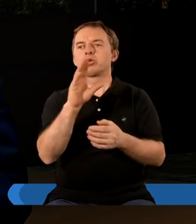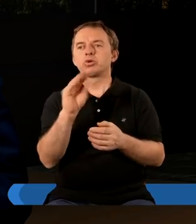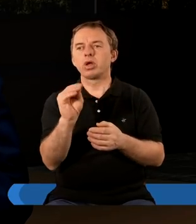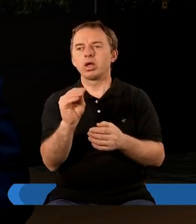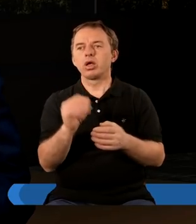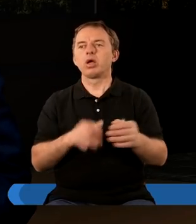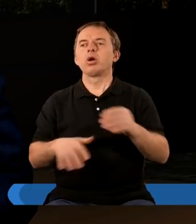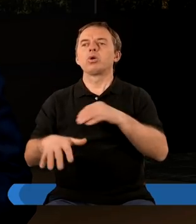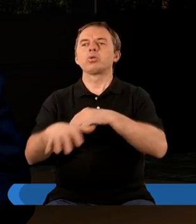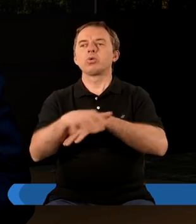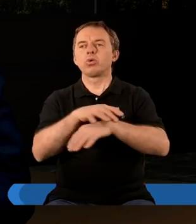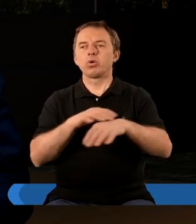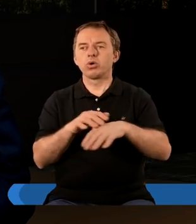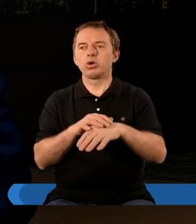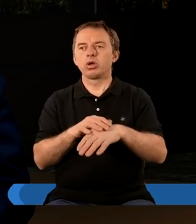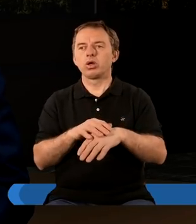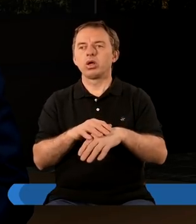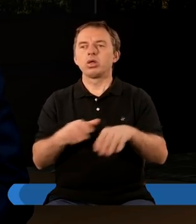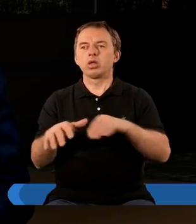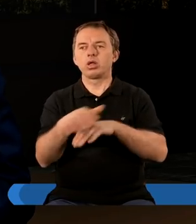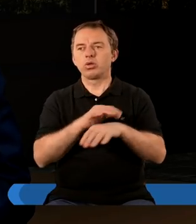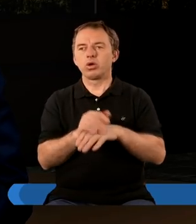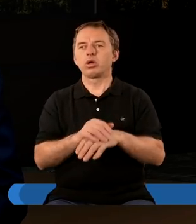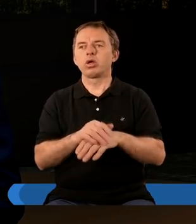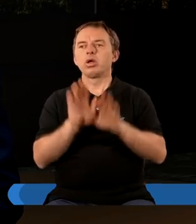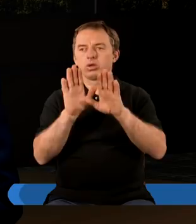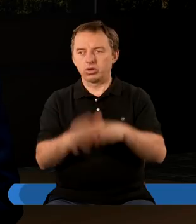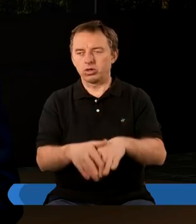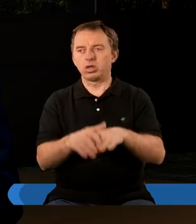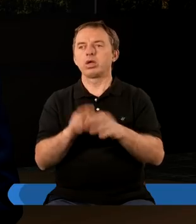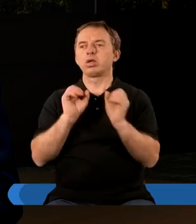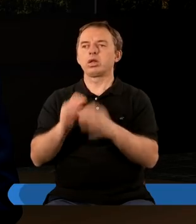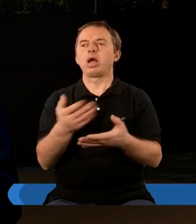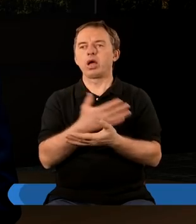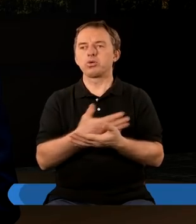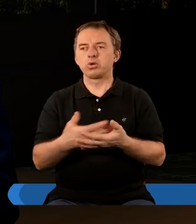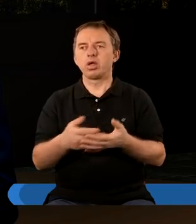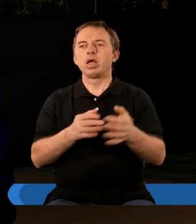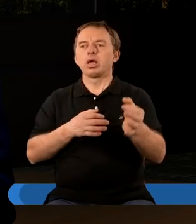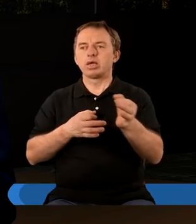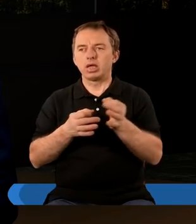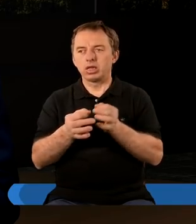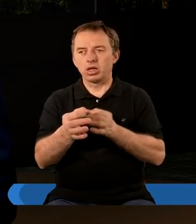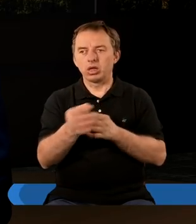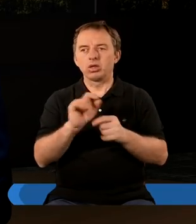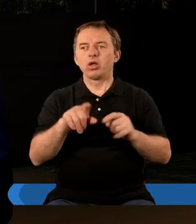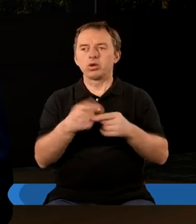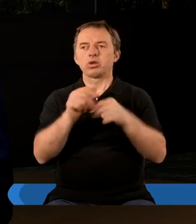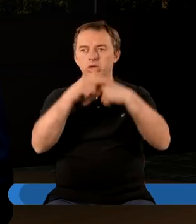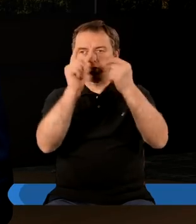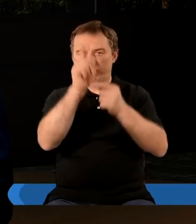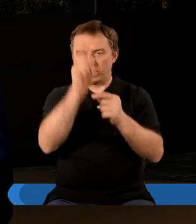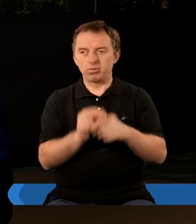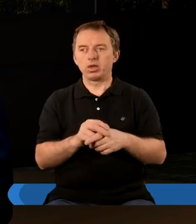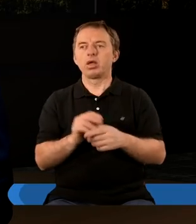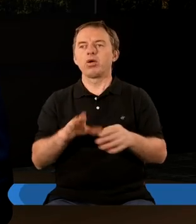duch został, ten duch, prawda? Duch Boże zostaje zesłany na ziemię. Więc widzimy dokładnie historycznie, że to, co się dzieje tam